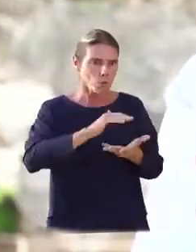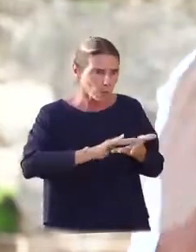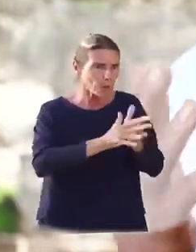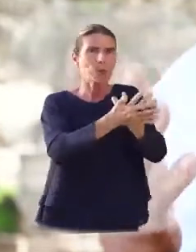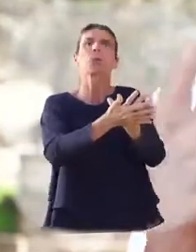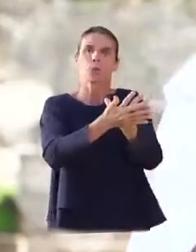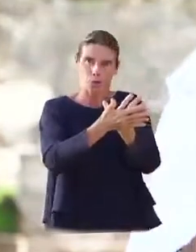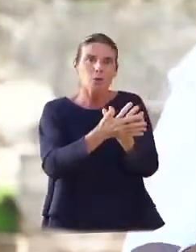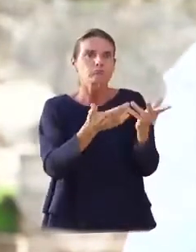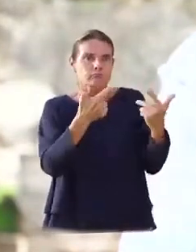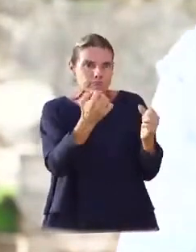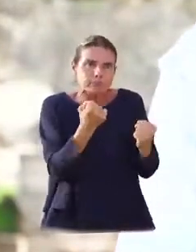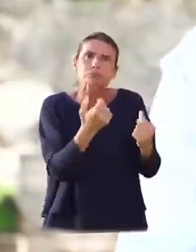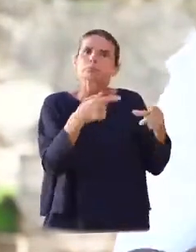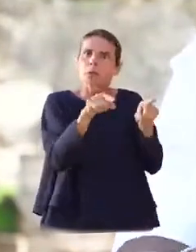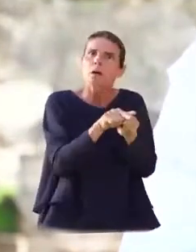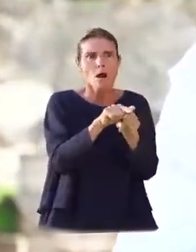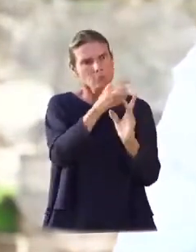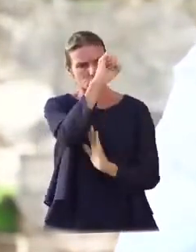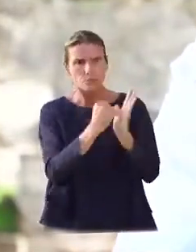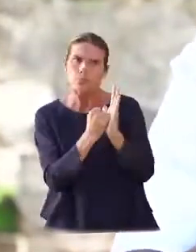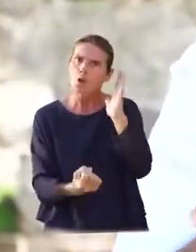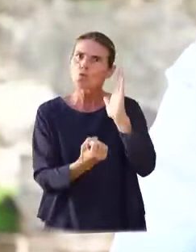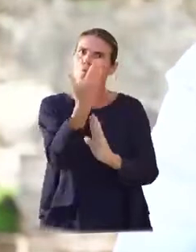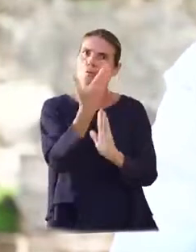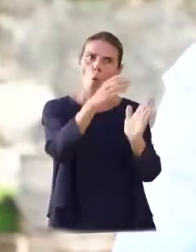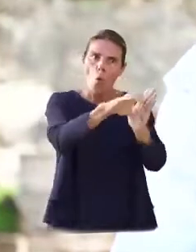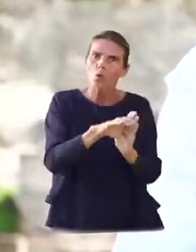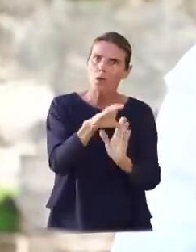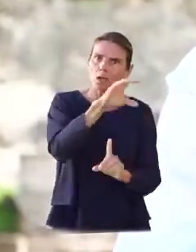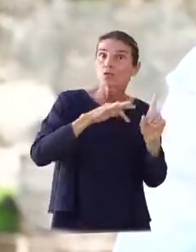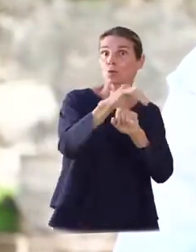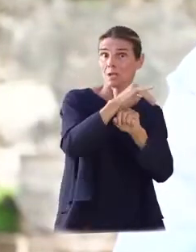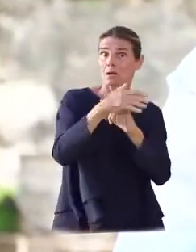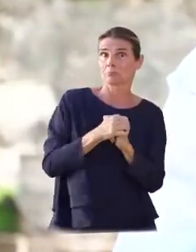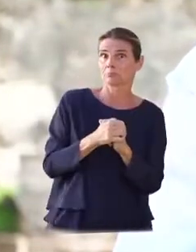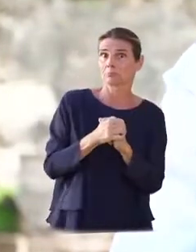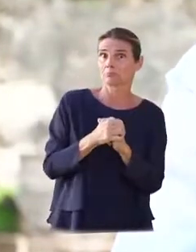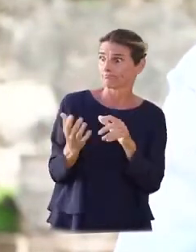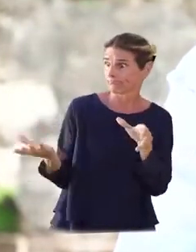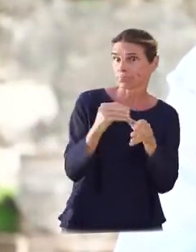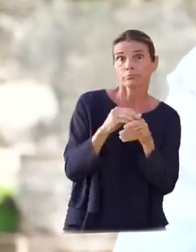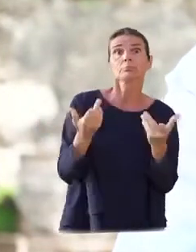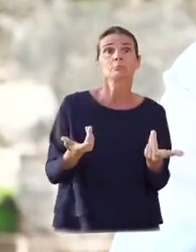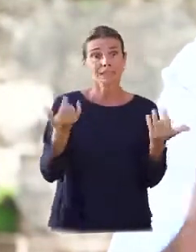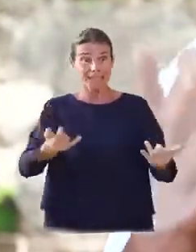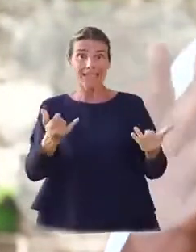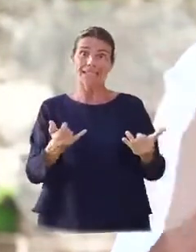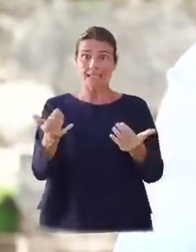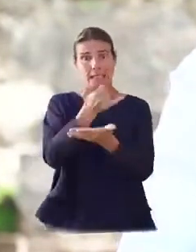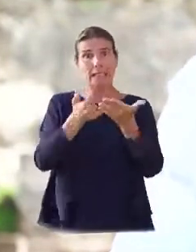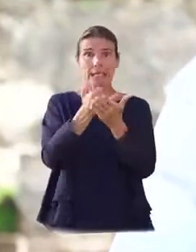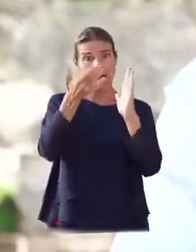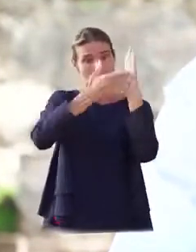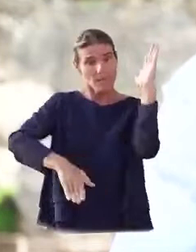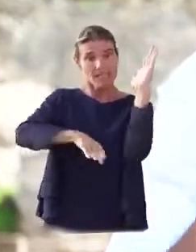qui abrite les fondations de notre Guadeloupe en réécrivant un nouveau contrat social. Ici, sur l'île de la